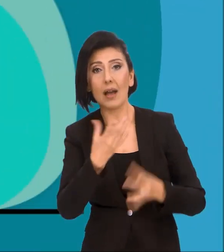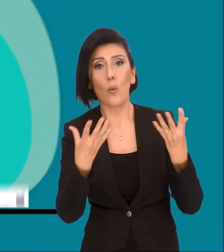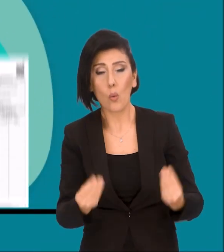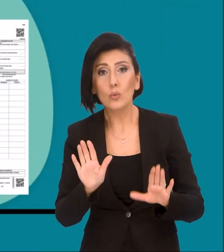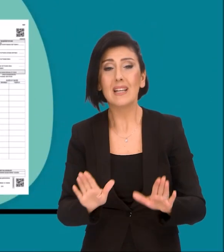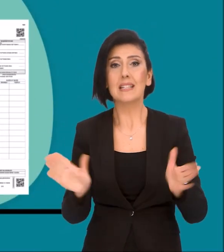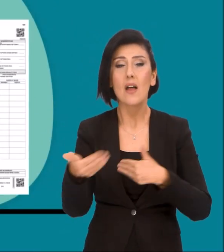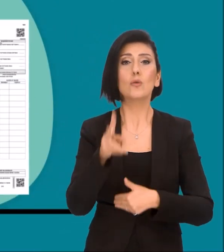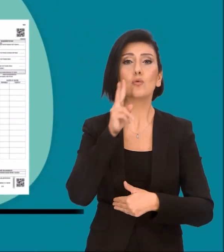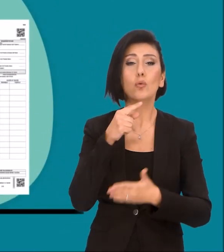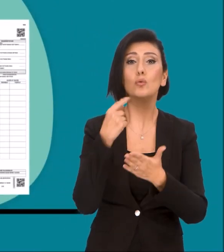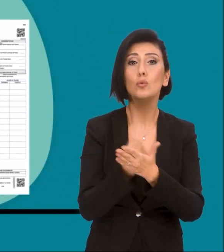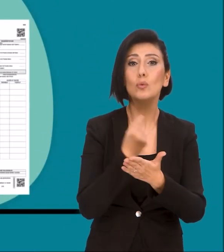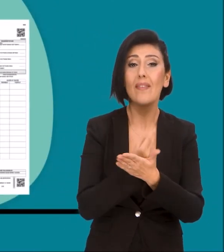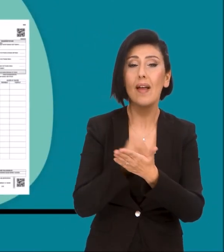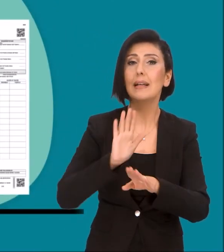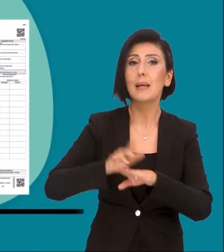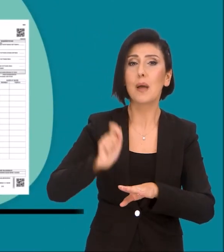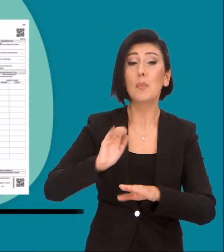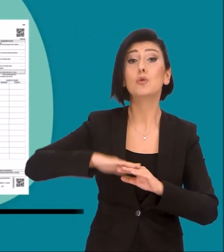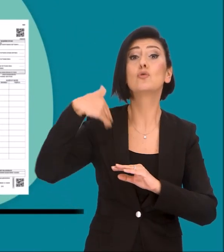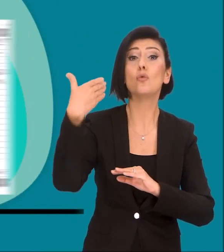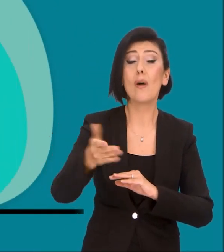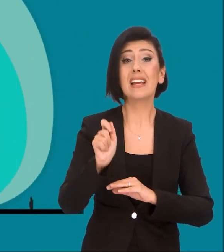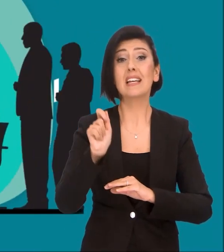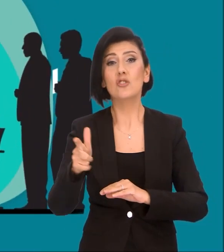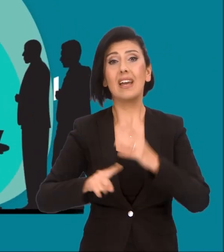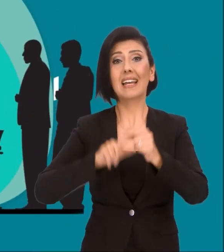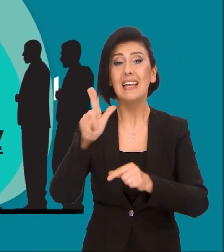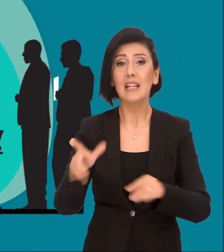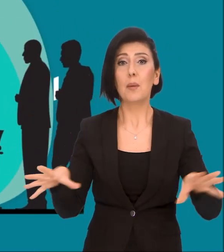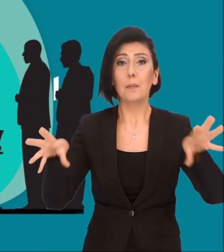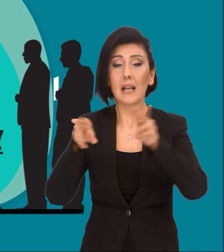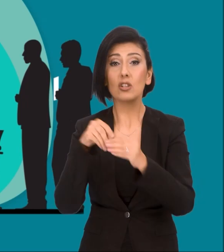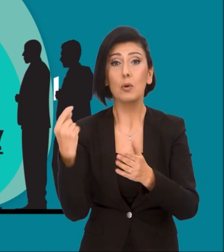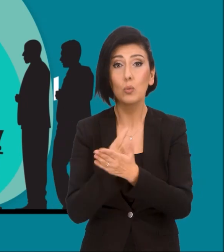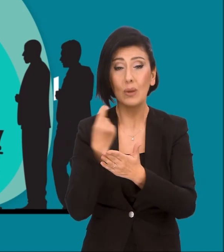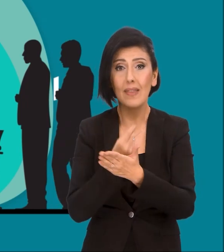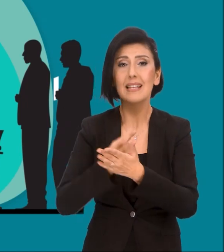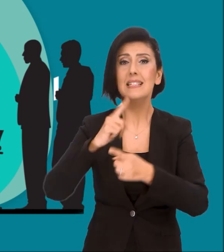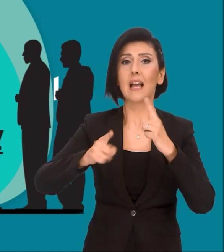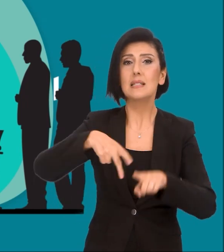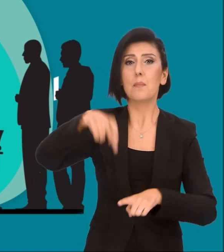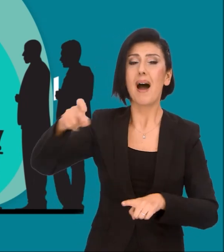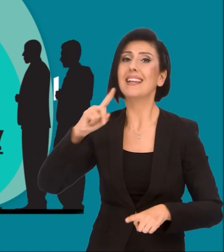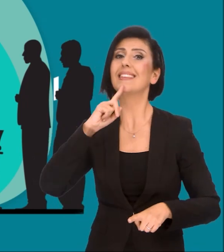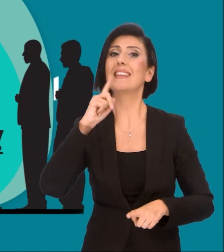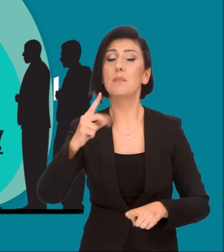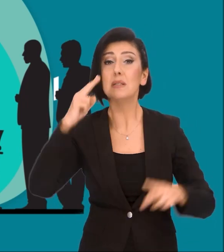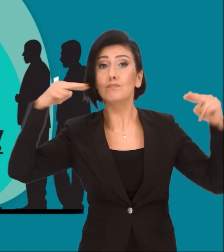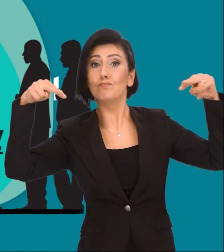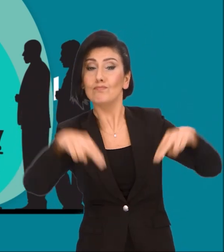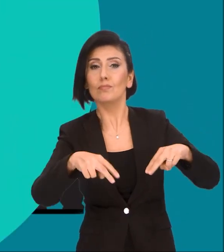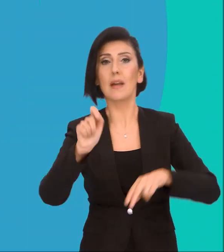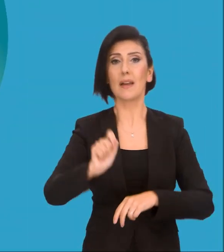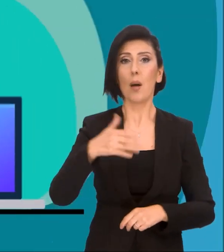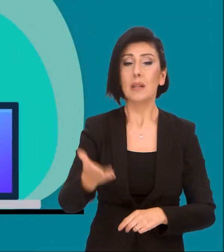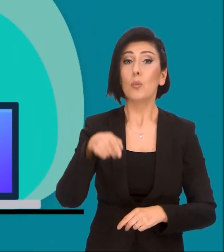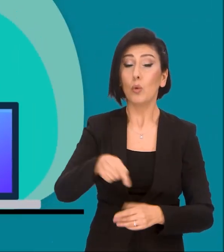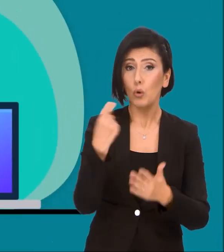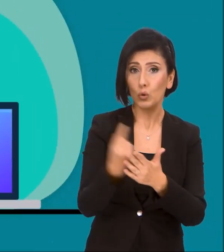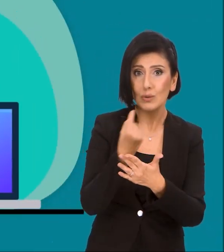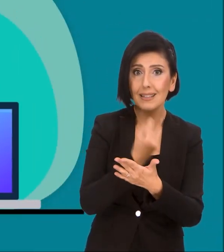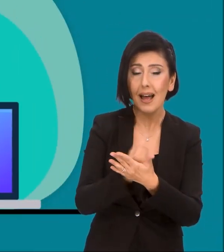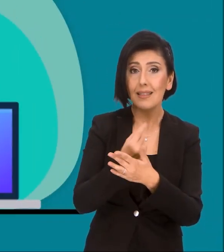verilir. Sandık sonuç tutanaklarının düzenlenmesinden sonra ilçe ve il birleştirme tutanakları siyasi parti temsilcilerinin huzurunda düzenlenir